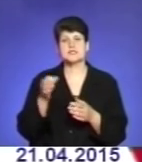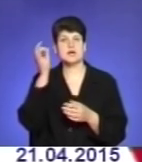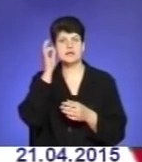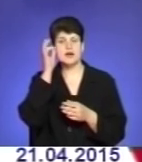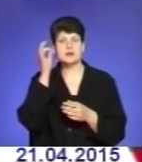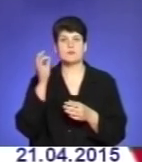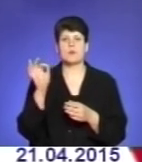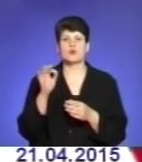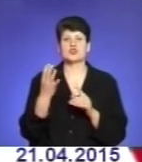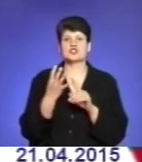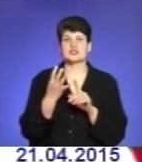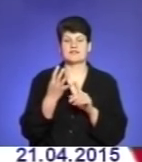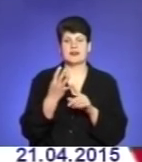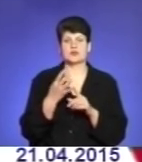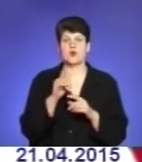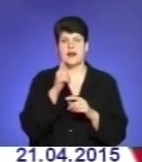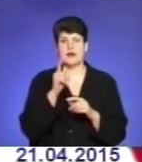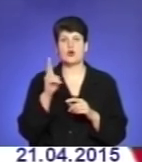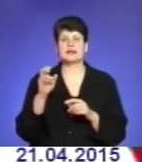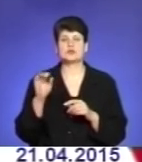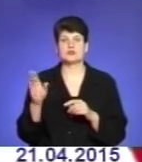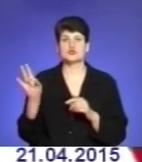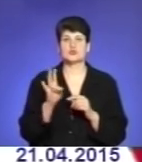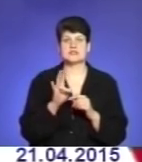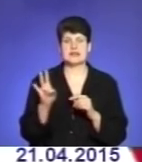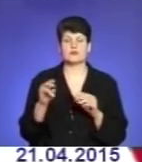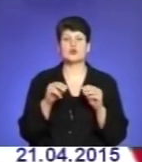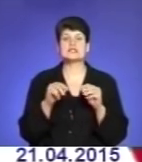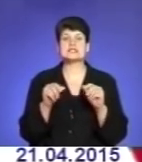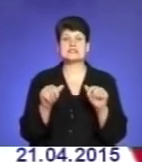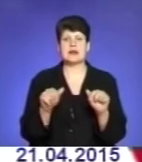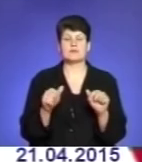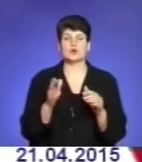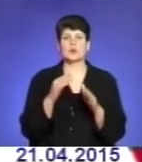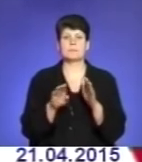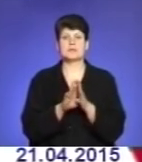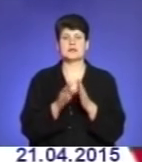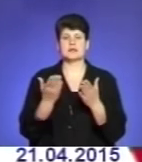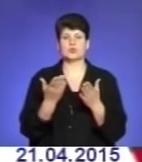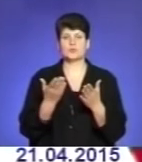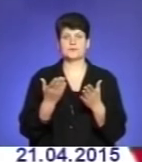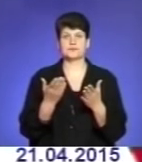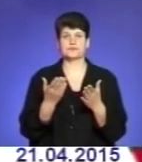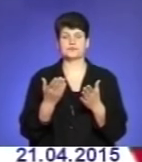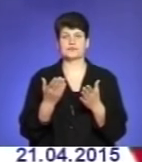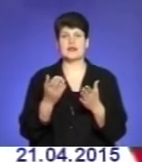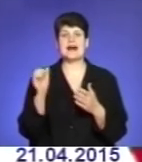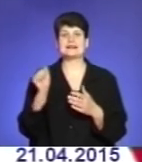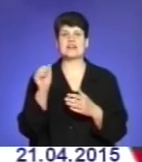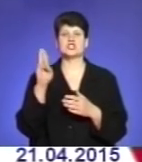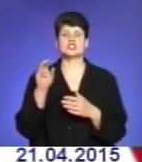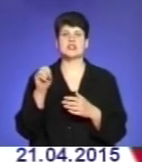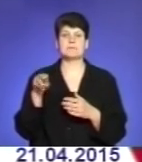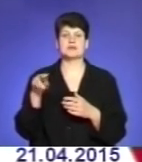Четверту Грибкатолицьку церкву, землю, під яку закупив Андрій Шептицький,